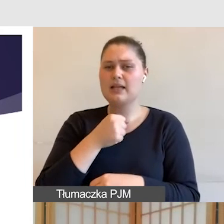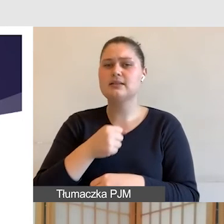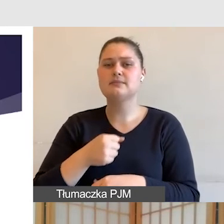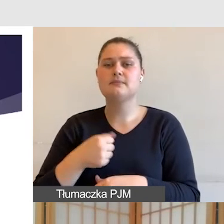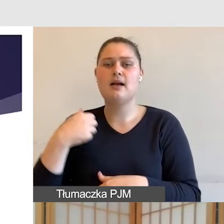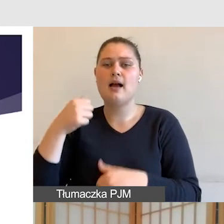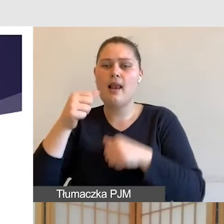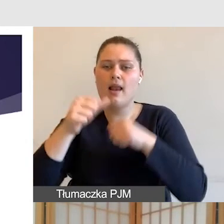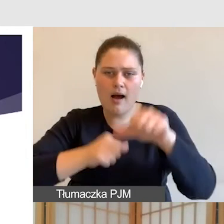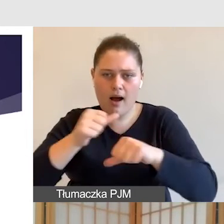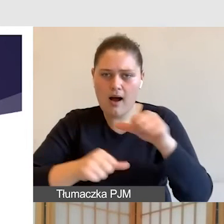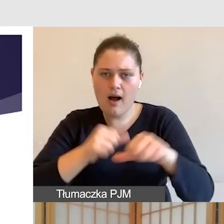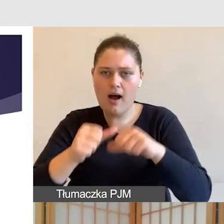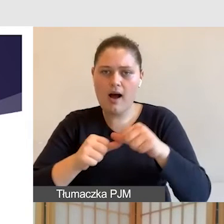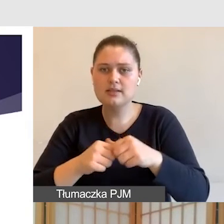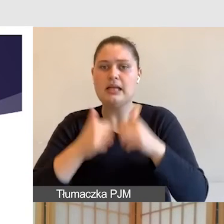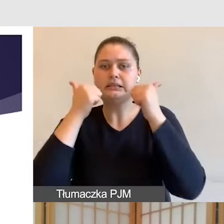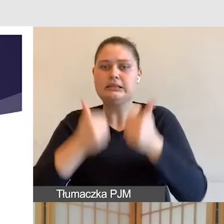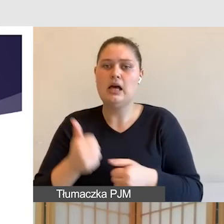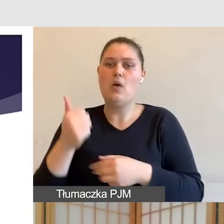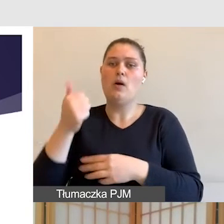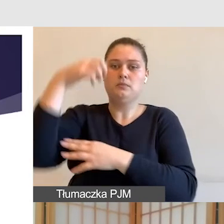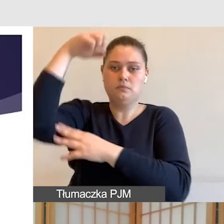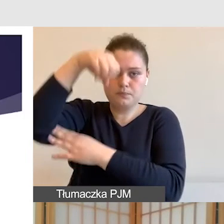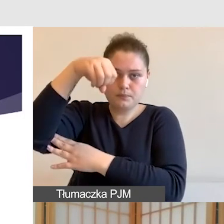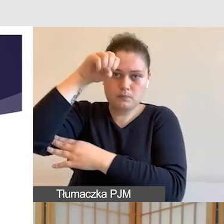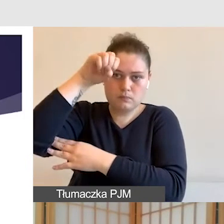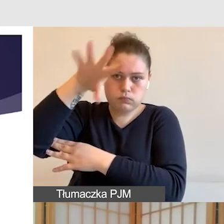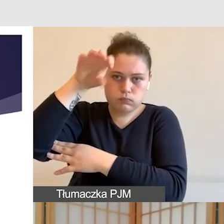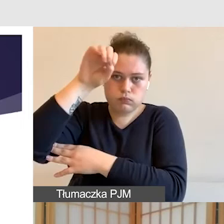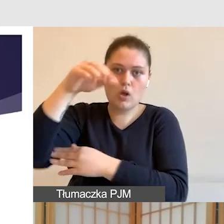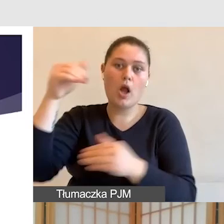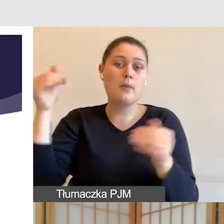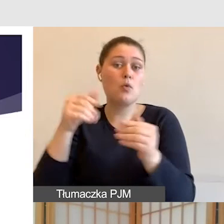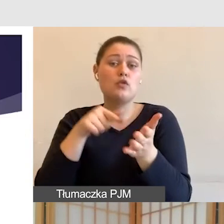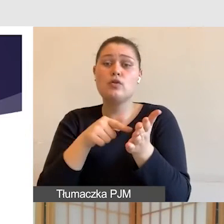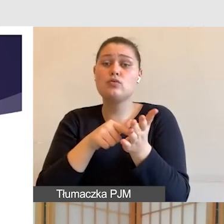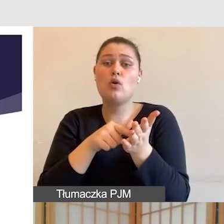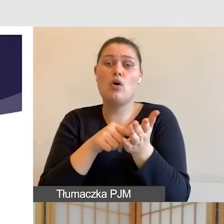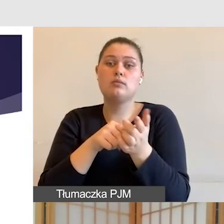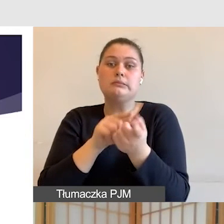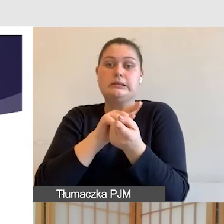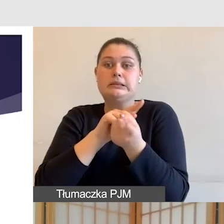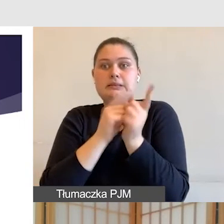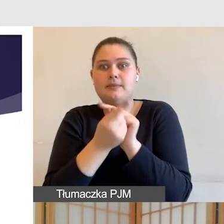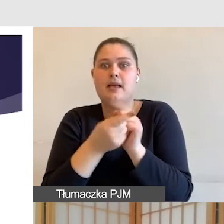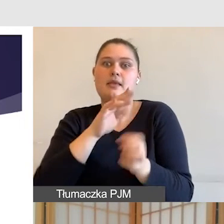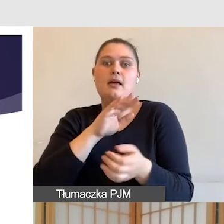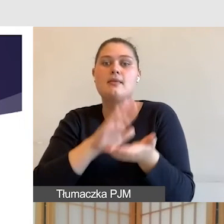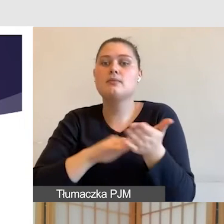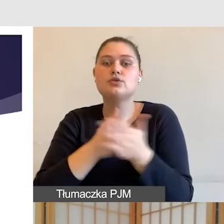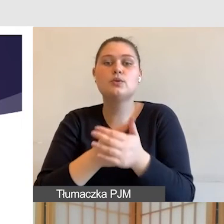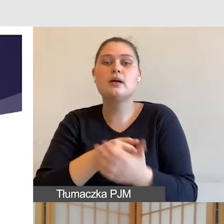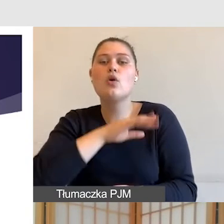zamieszczona odpowiednio prezentuje nasze kolory, bo jeżeli byśmy omawiali na przykład ślepotę barw, czyli tutaj